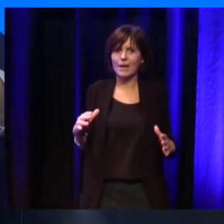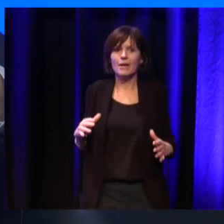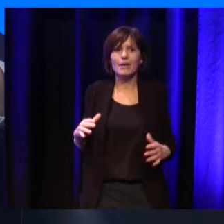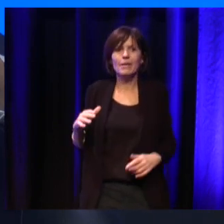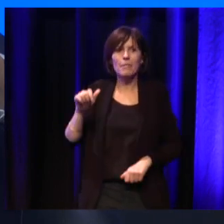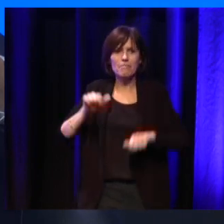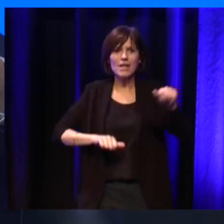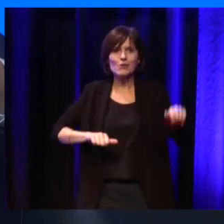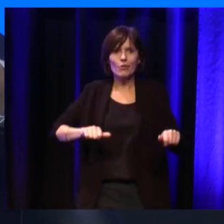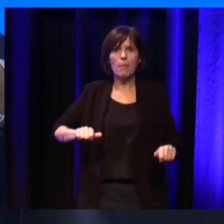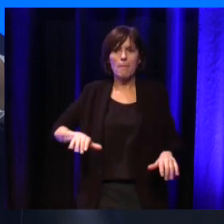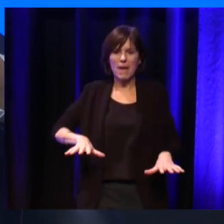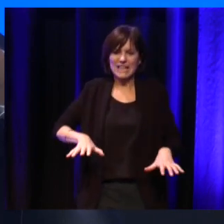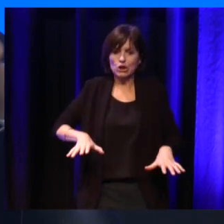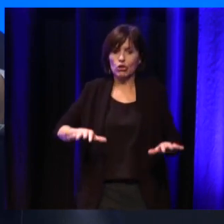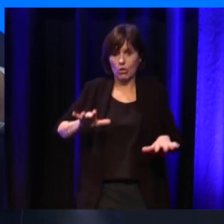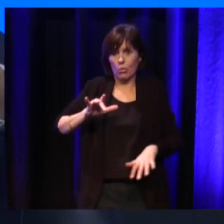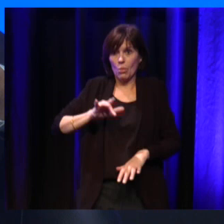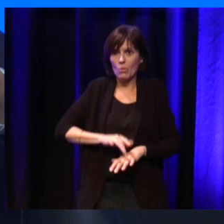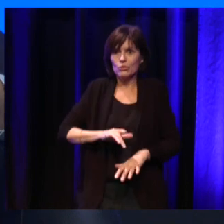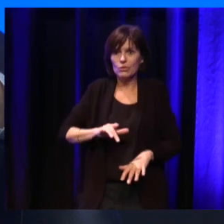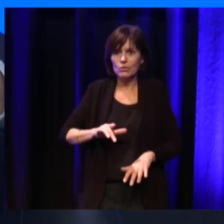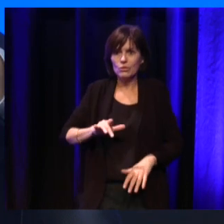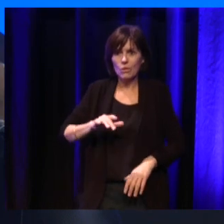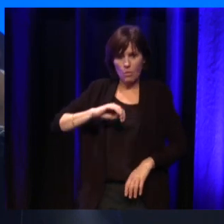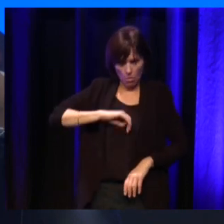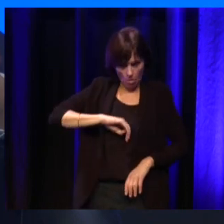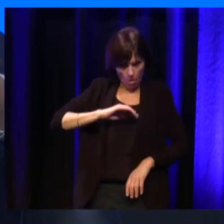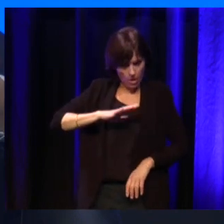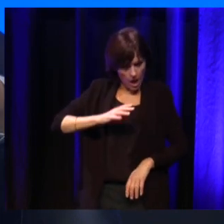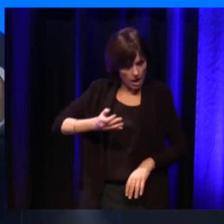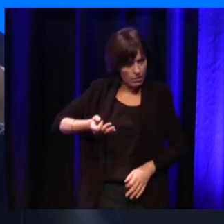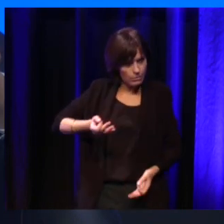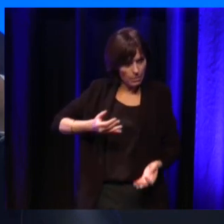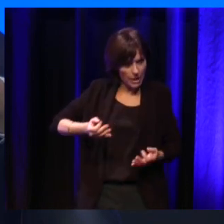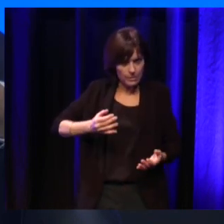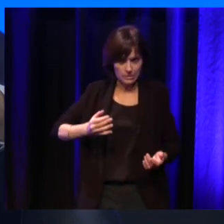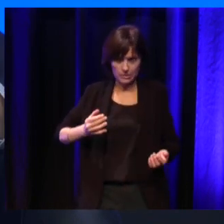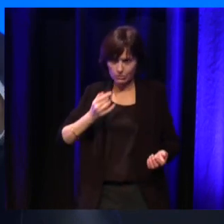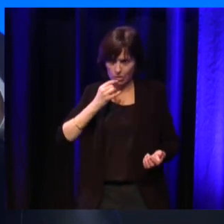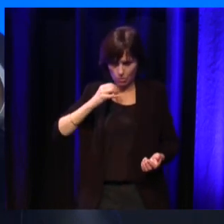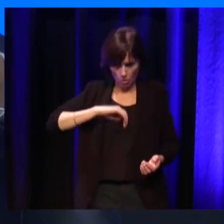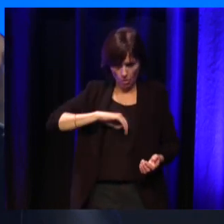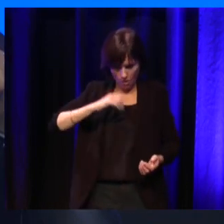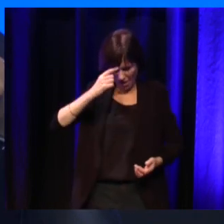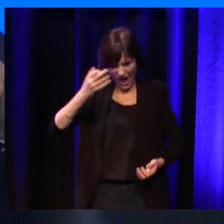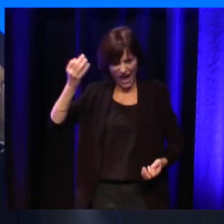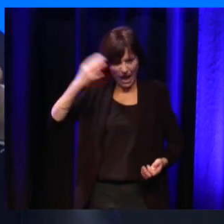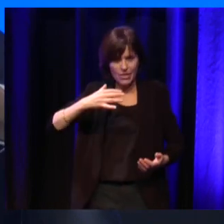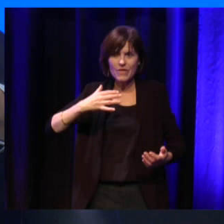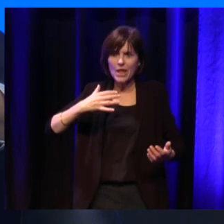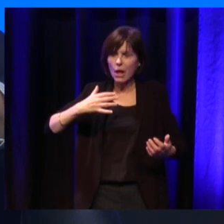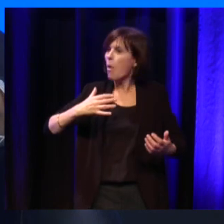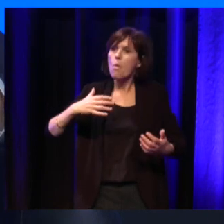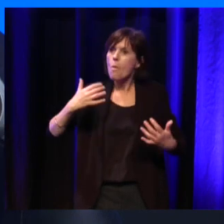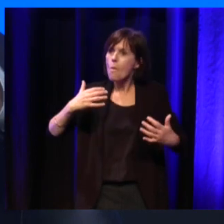Vous avez aussi une notion de traitement dopaminergique qui fait que la créativité est renforcée. donc, moi, par exemple, j'ai commencé à écrire